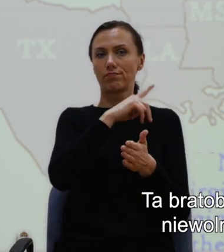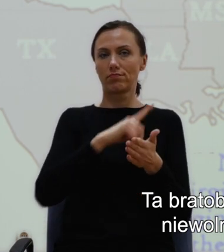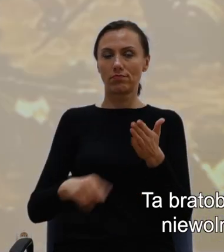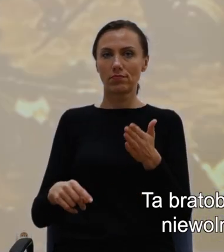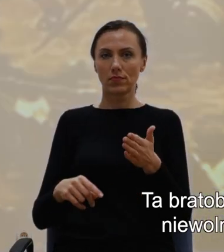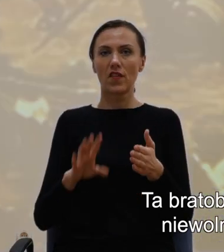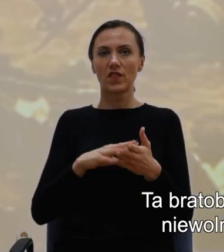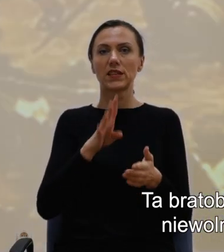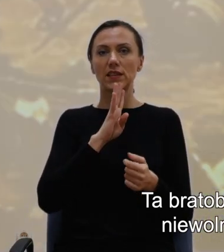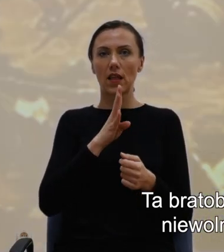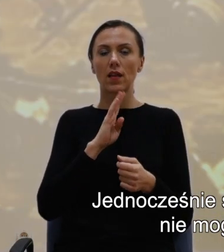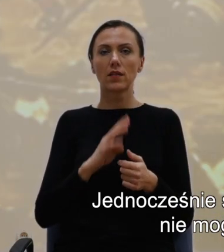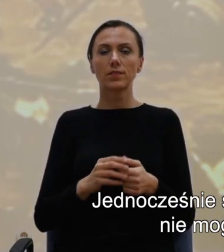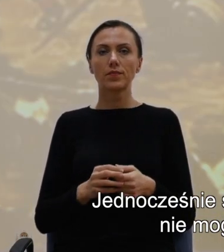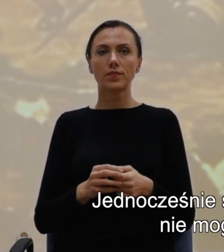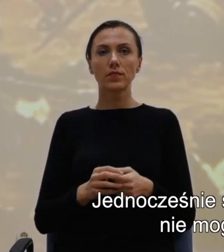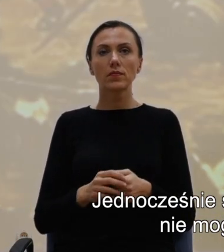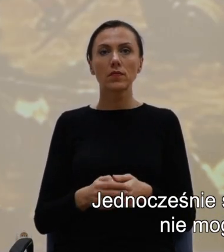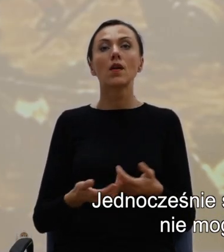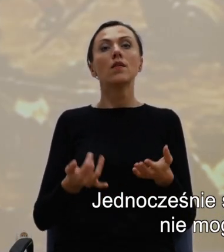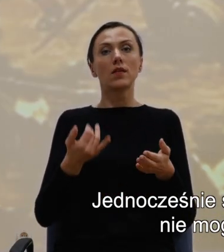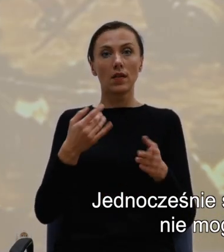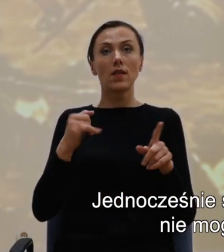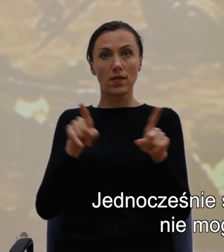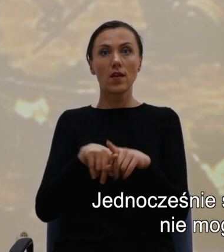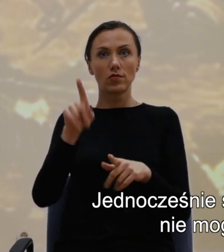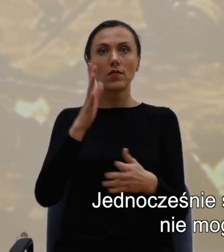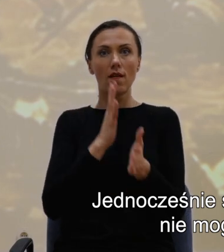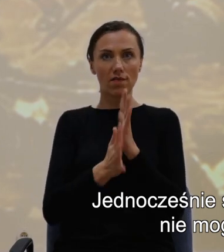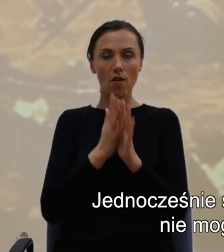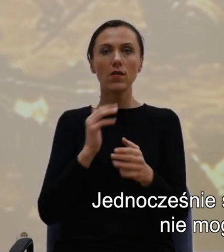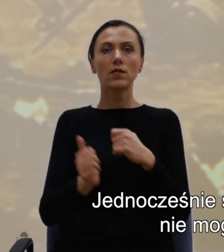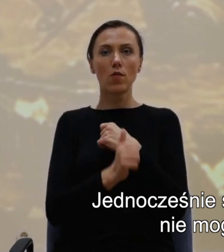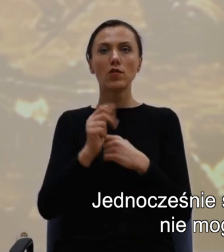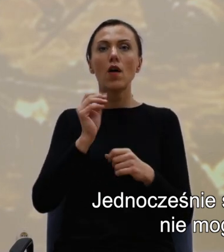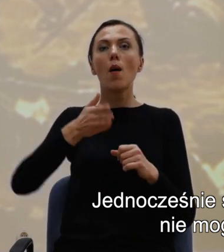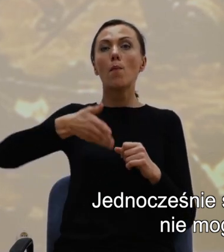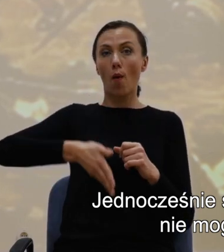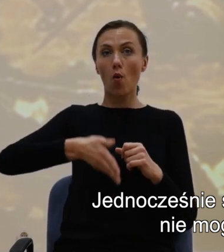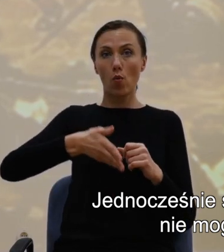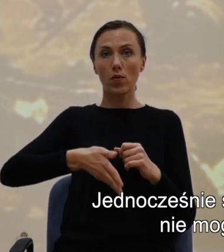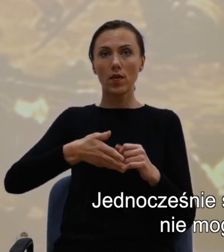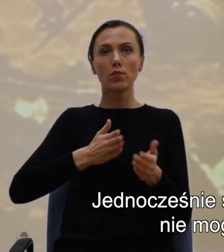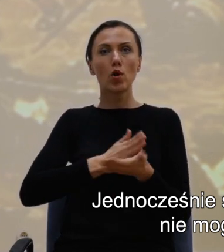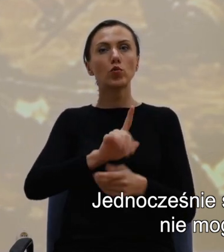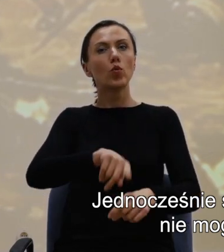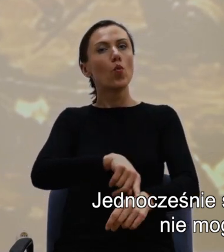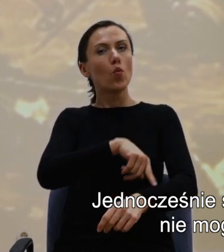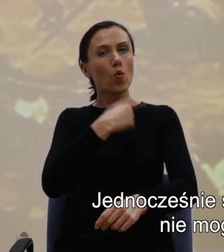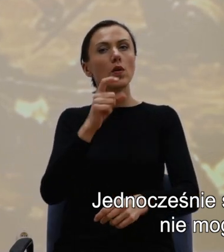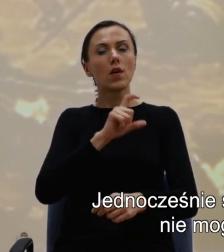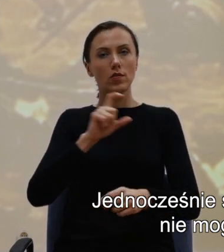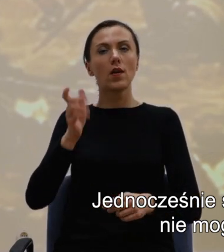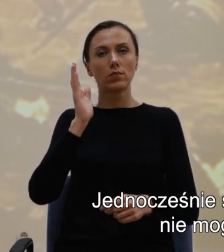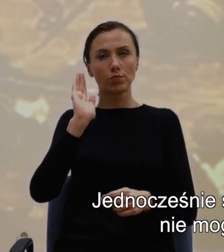Stanach. Jednocześnie spowodowała, że południe przez długi czas